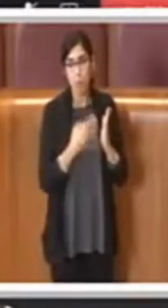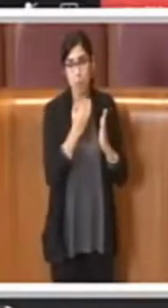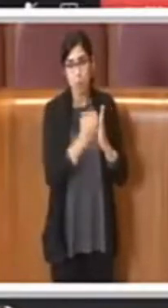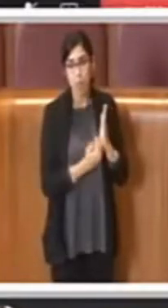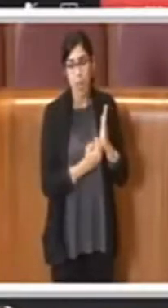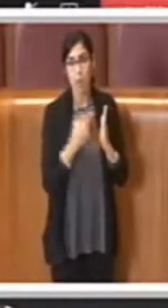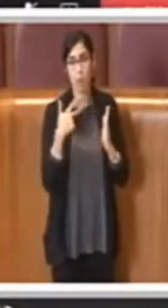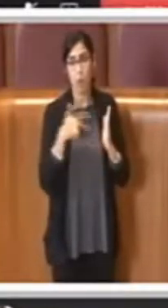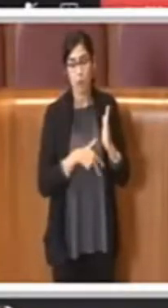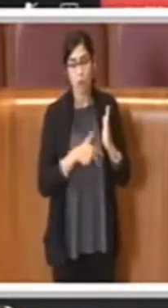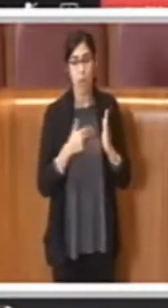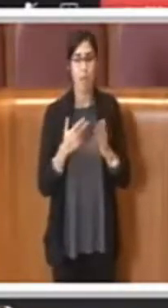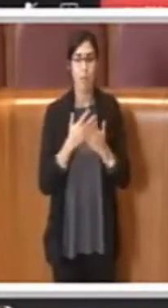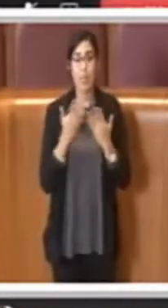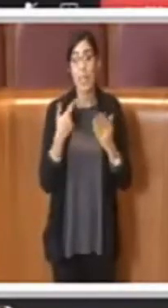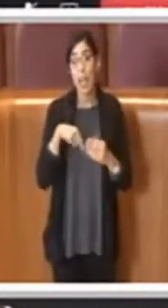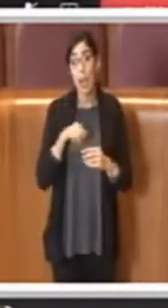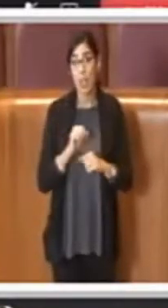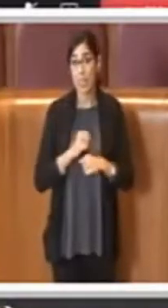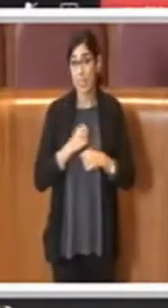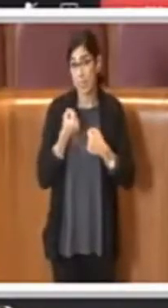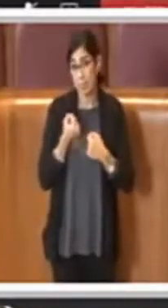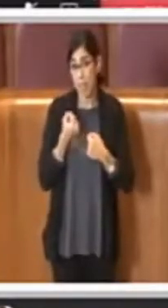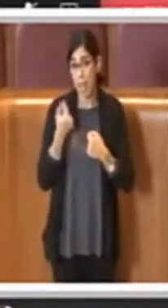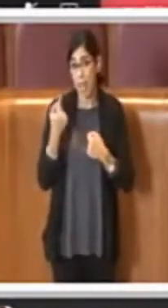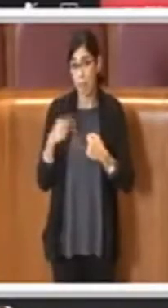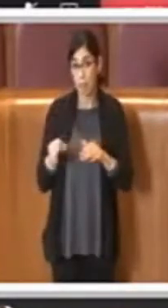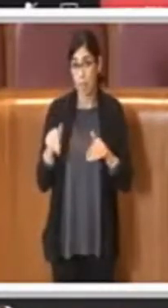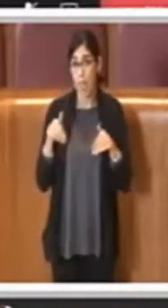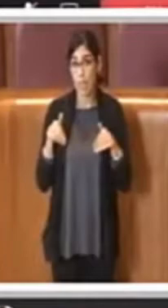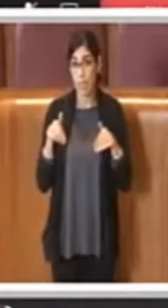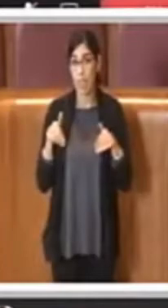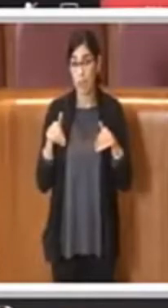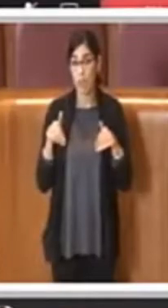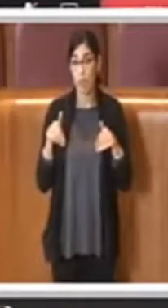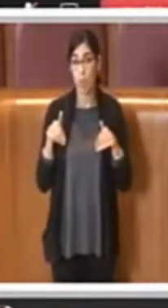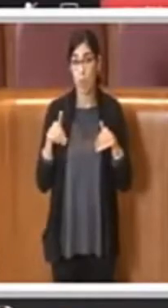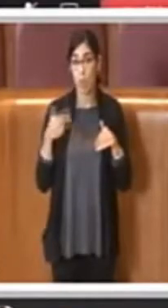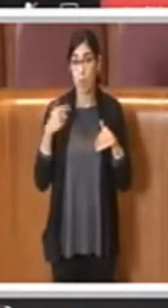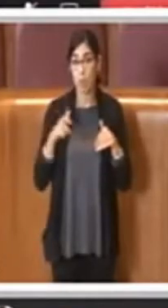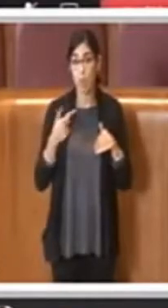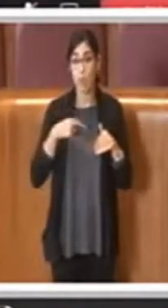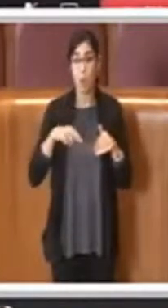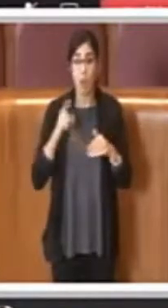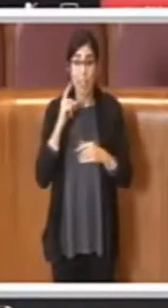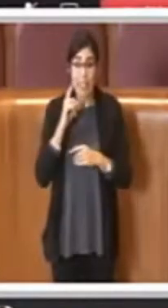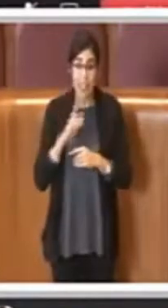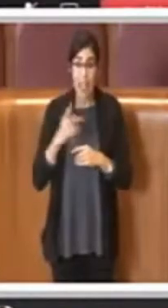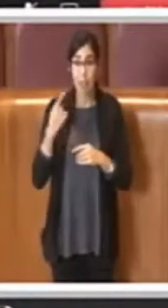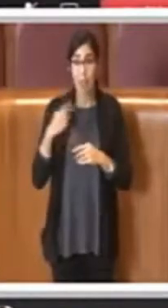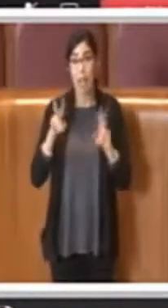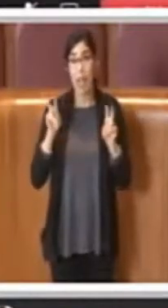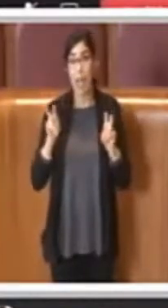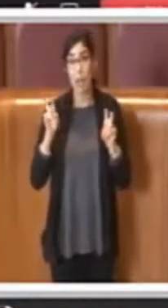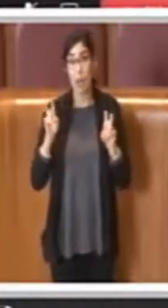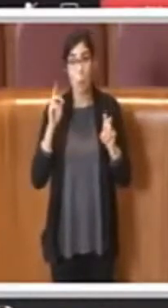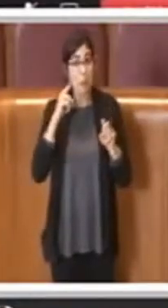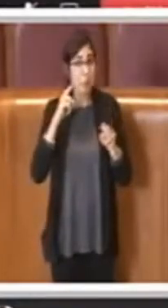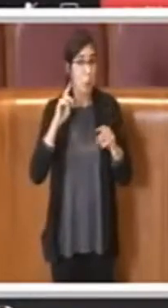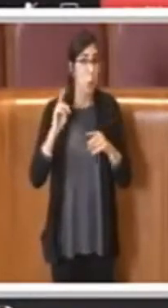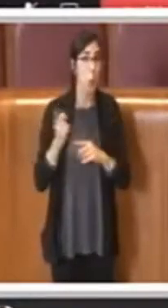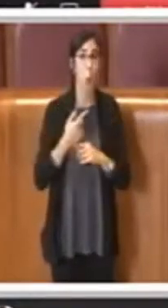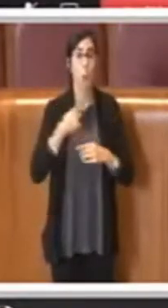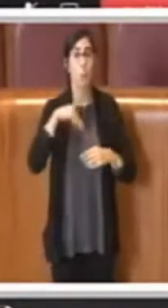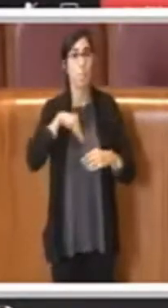E logicamente ci dispiace di fare questo, anche perché come sappiamo che questo è un tema sentito da tutti, sappiamo che